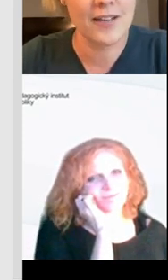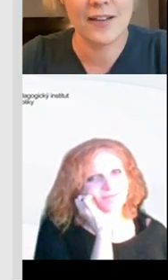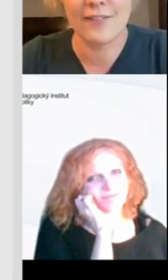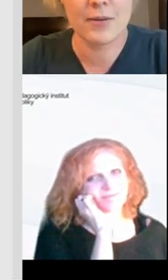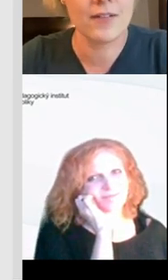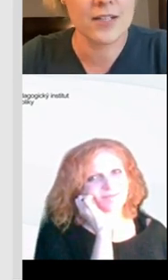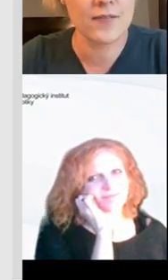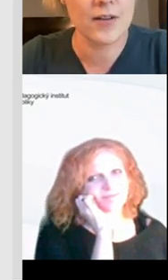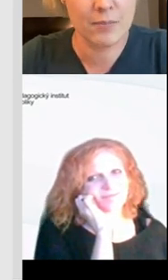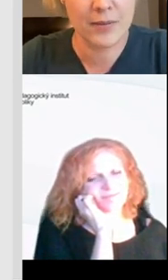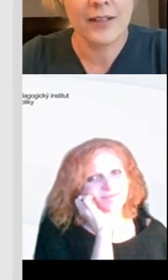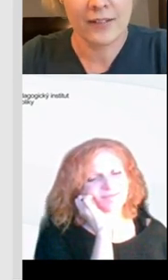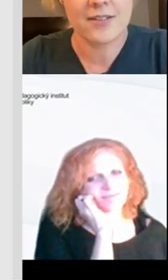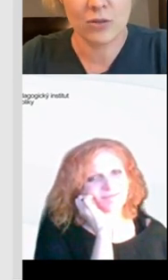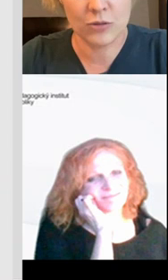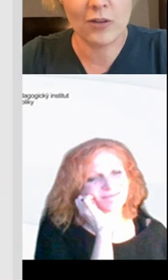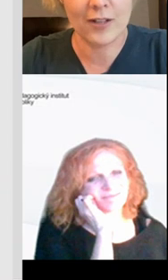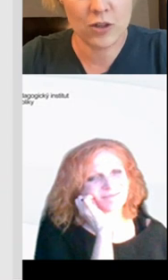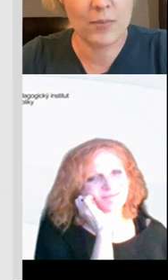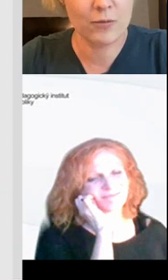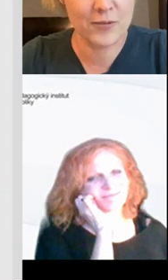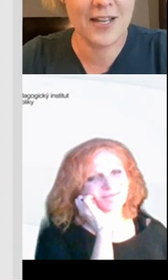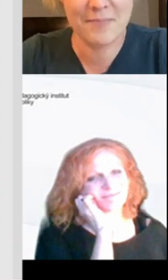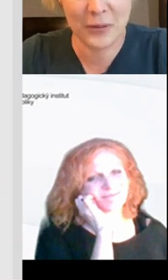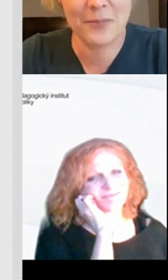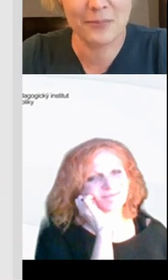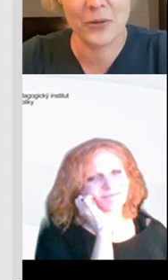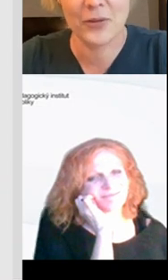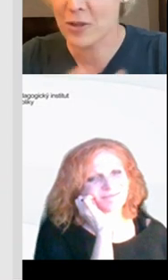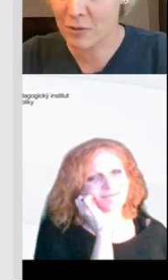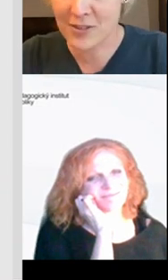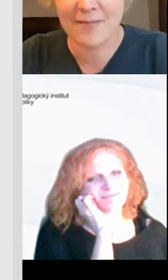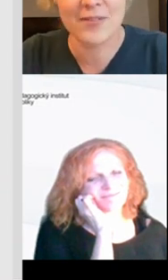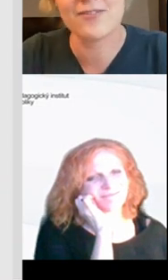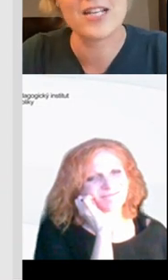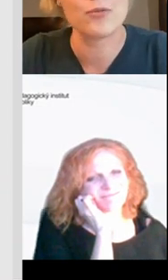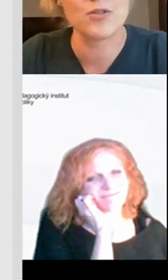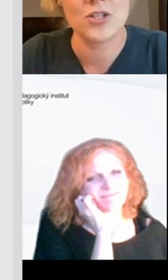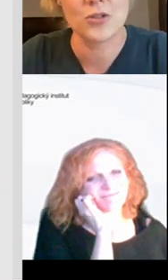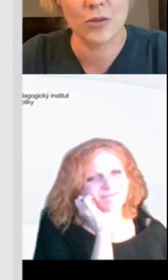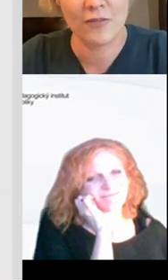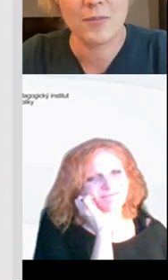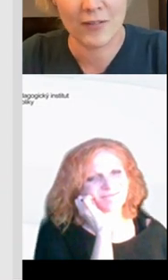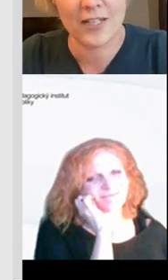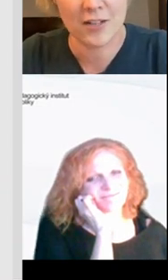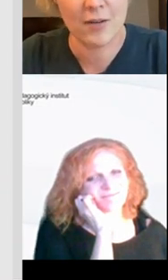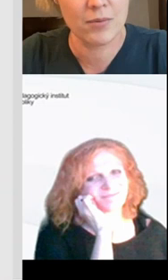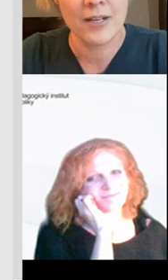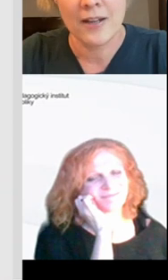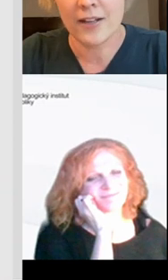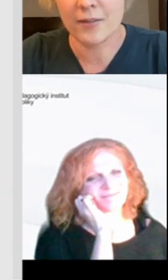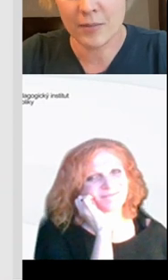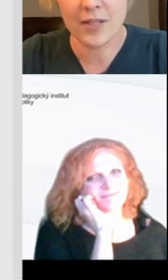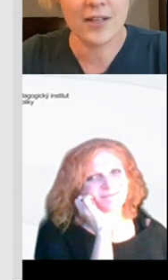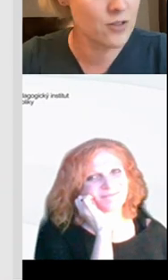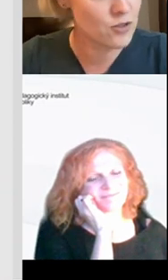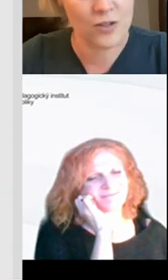prostě napsané výjmenovaná slova po B, tak si zkontrolovali, že opravdu v celém tom programku nebo v celém tom cvičení jsou jenom výjmenovaná slova